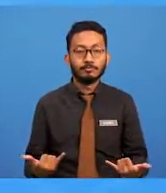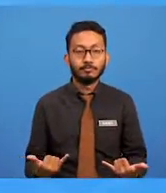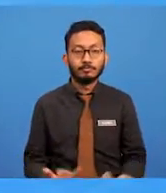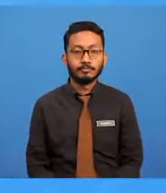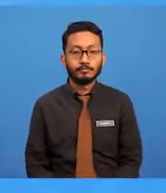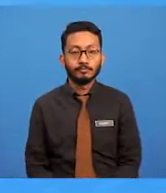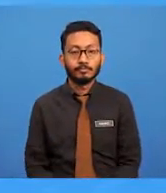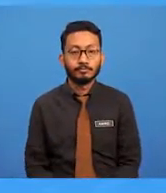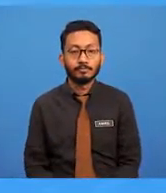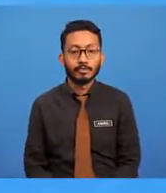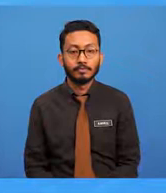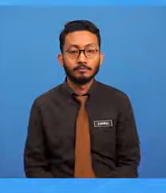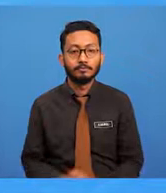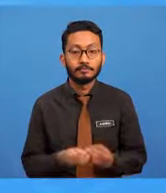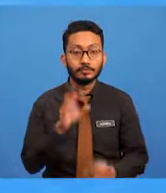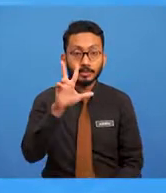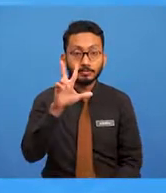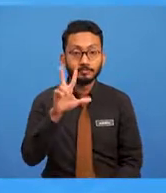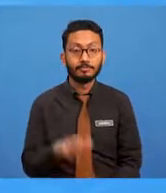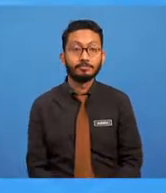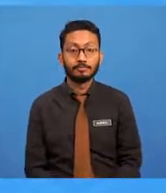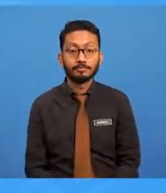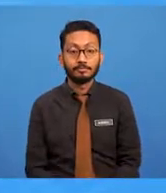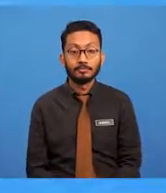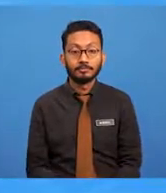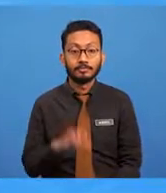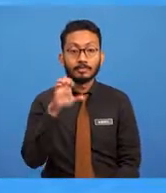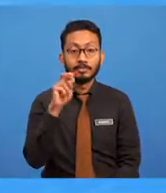Konsep warna yang ketiga adalah energetik.